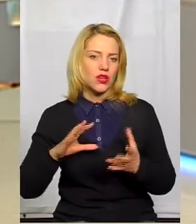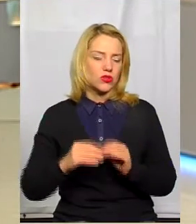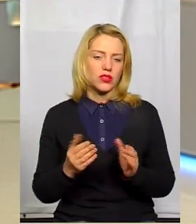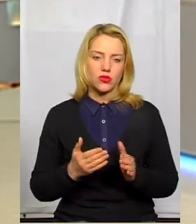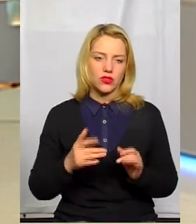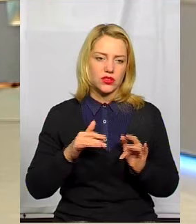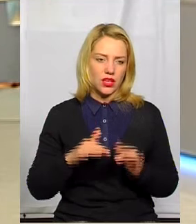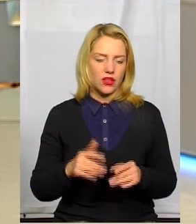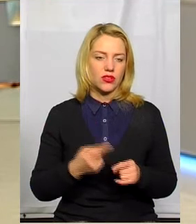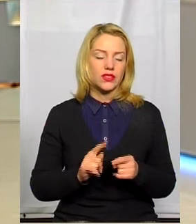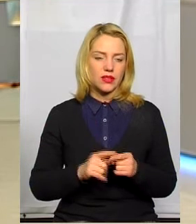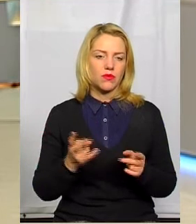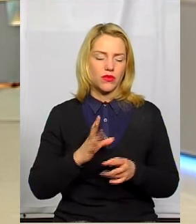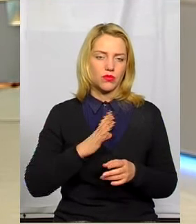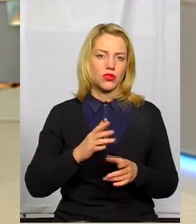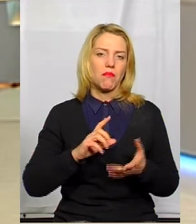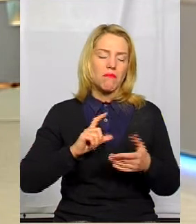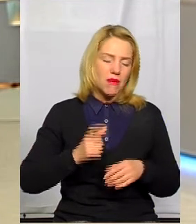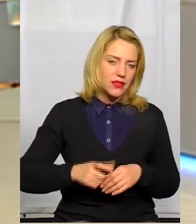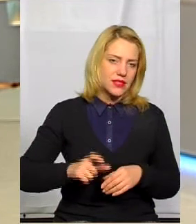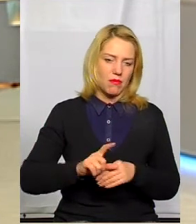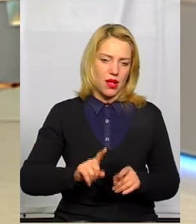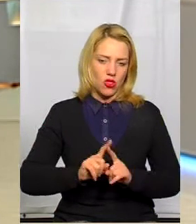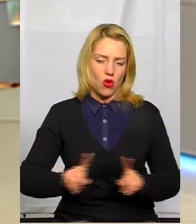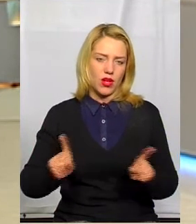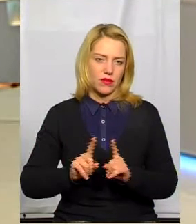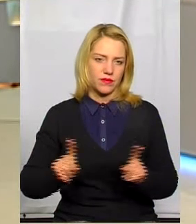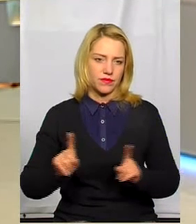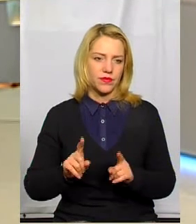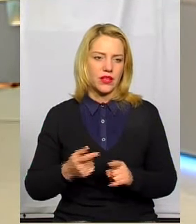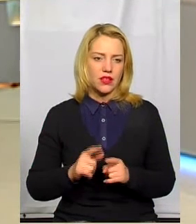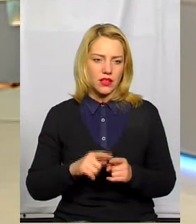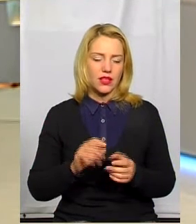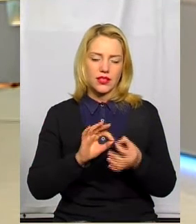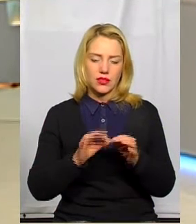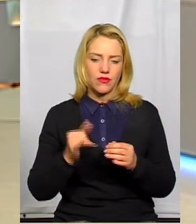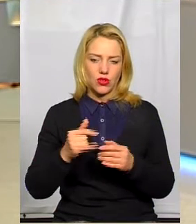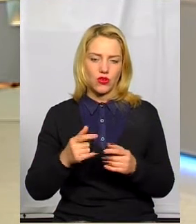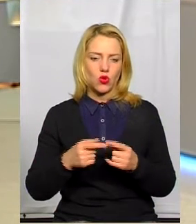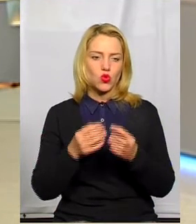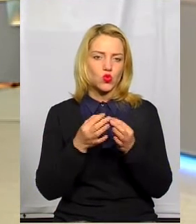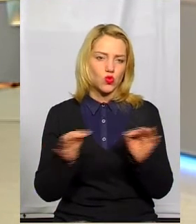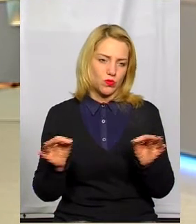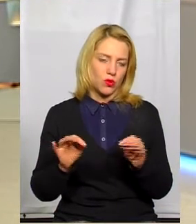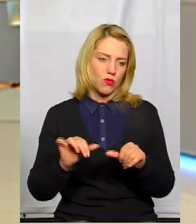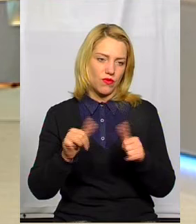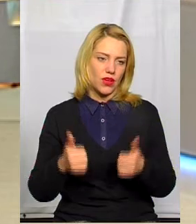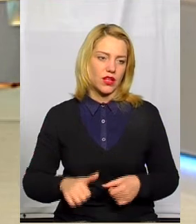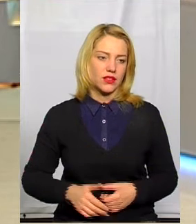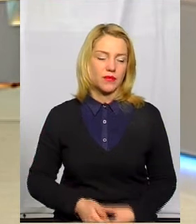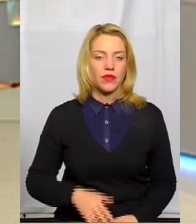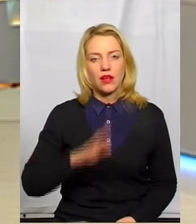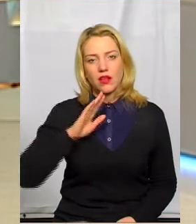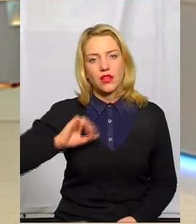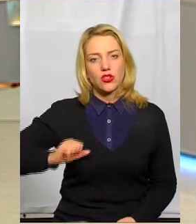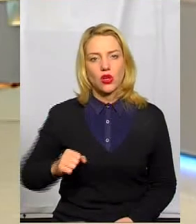все має бути максимально інтерактивне, креативне і дійсно діджиталізація в якомусь такому доступному і розумному вигляді. Моя